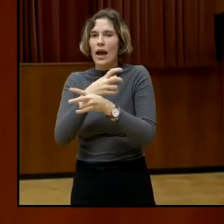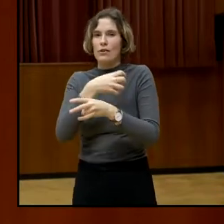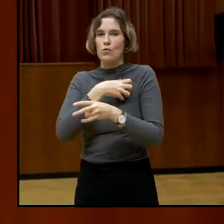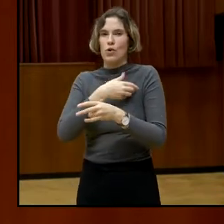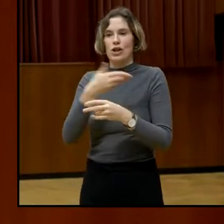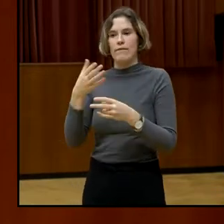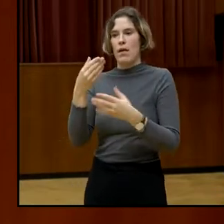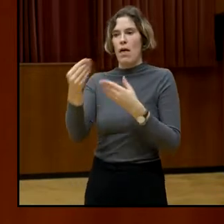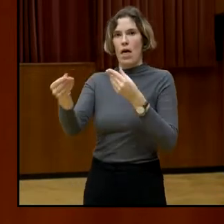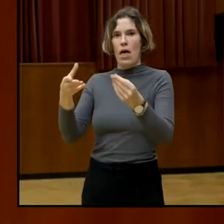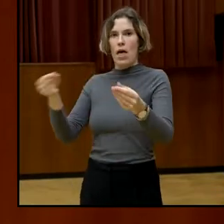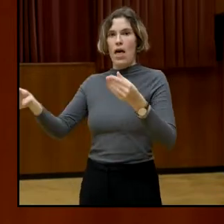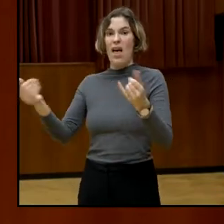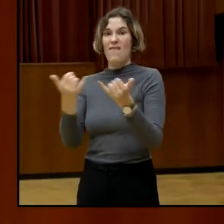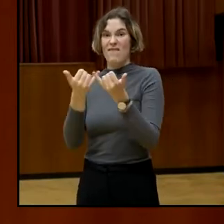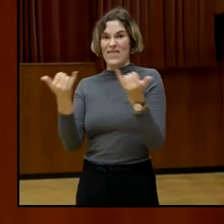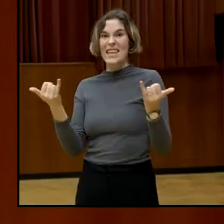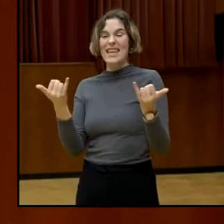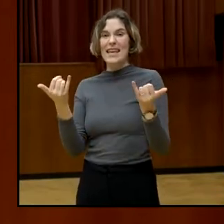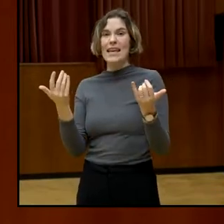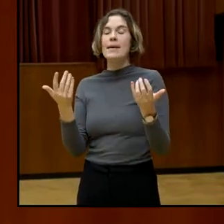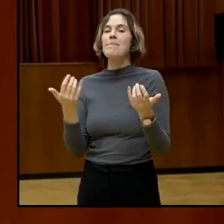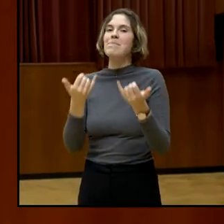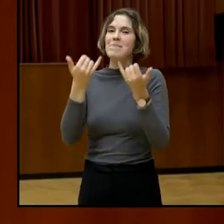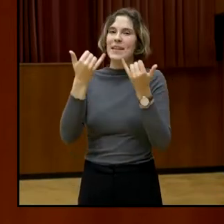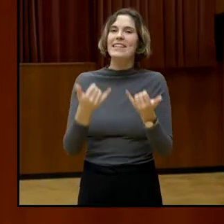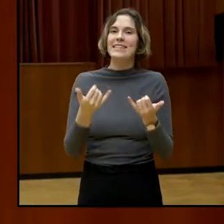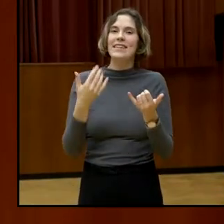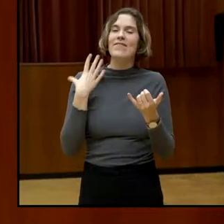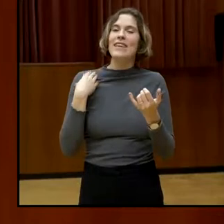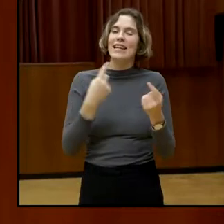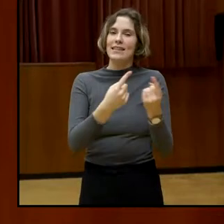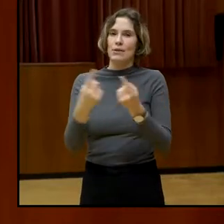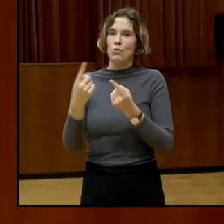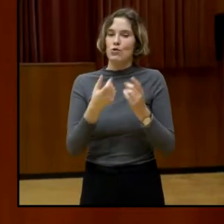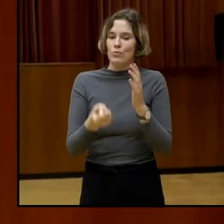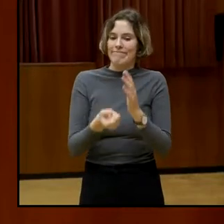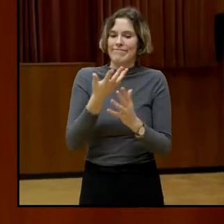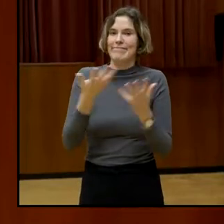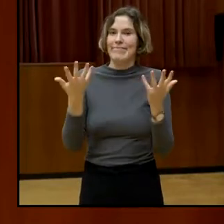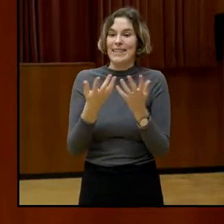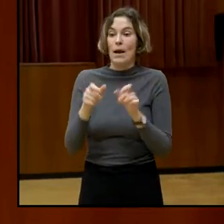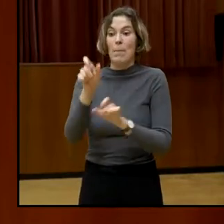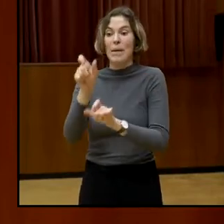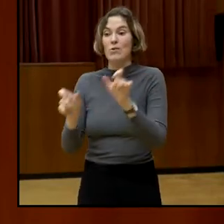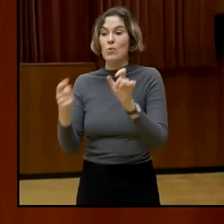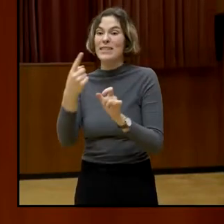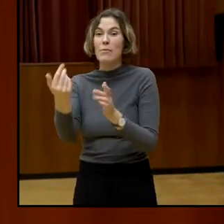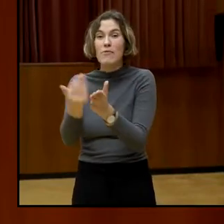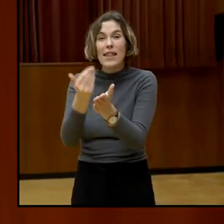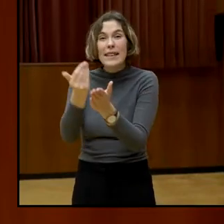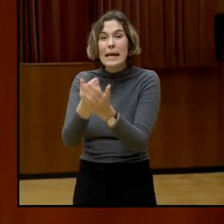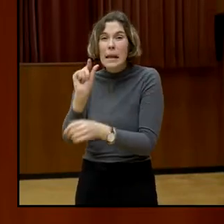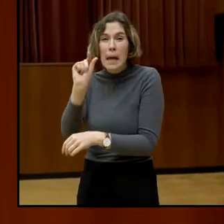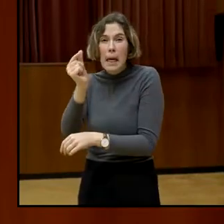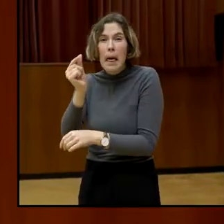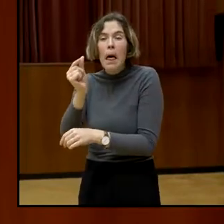geglaubt war, nämlich der Ausschluss von Menschen mit keinem Einkommen oder geringem Einkommen.